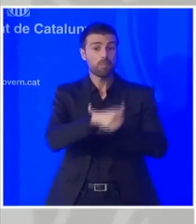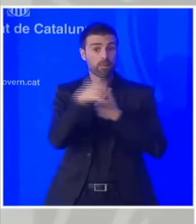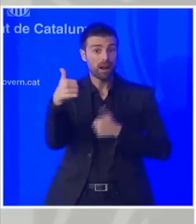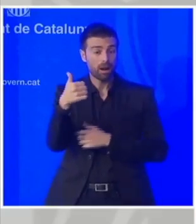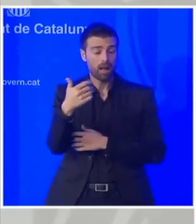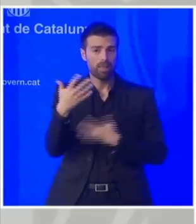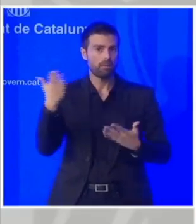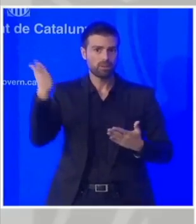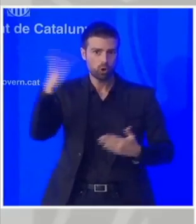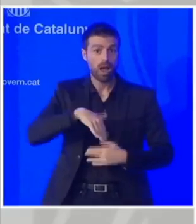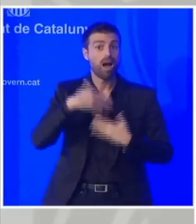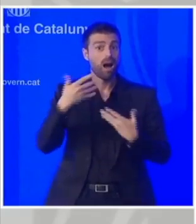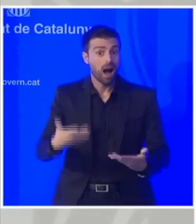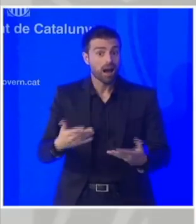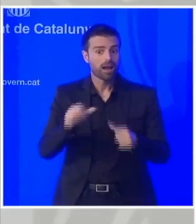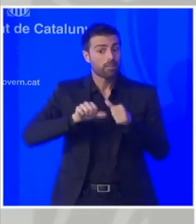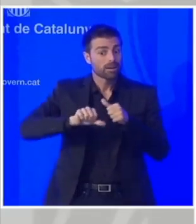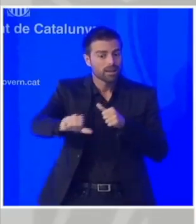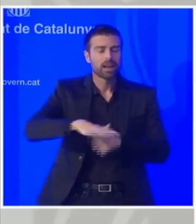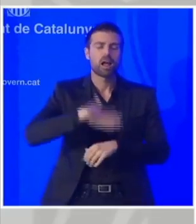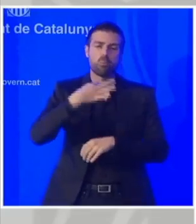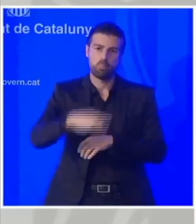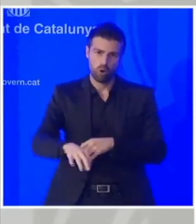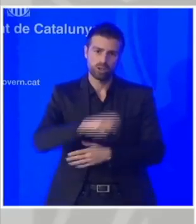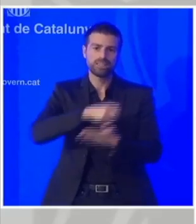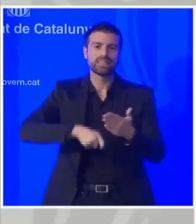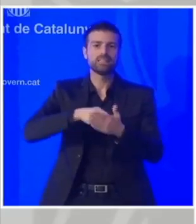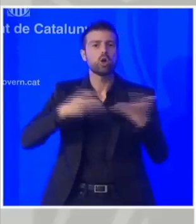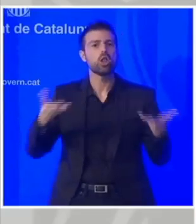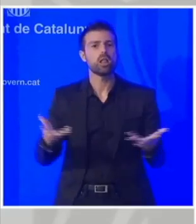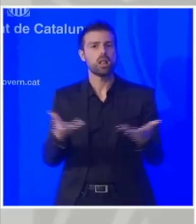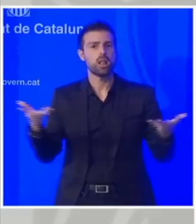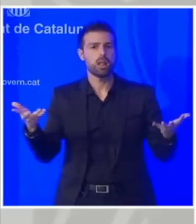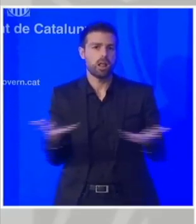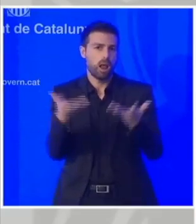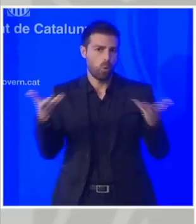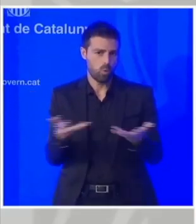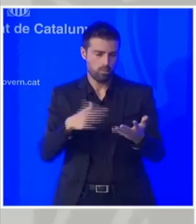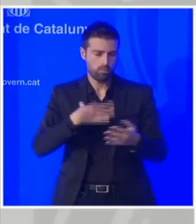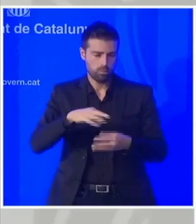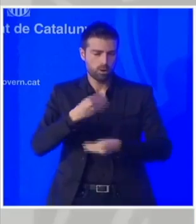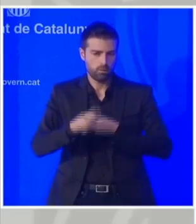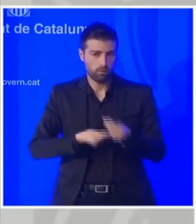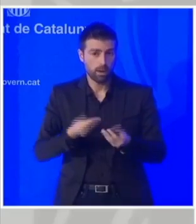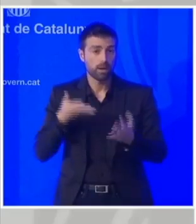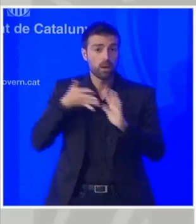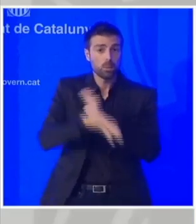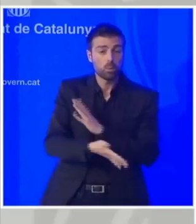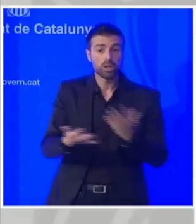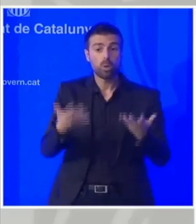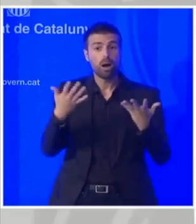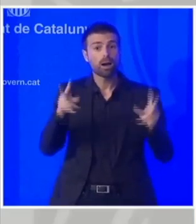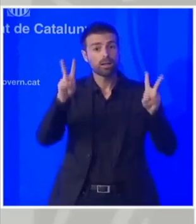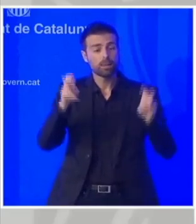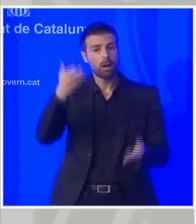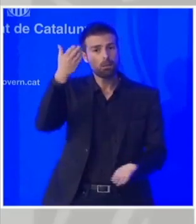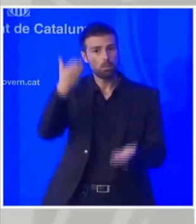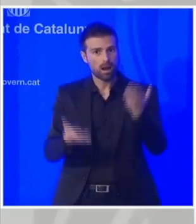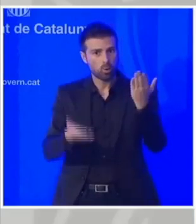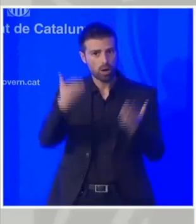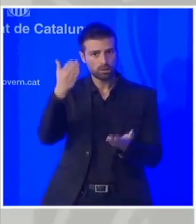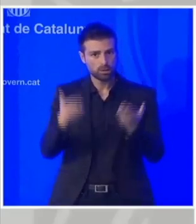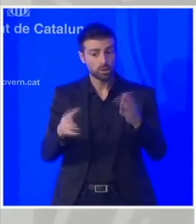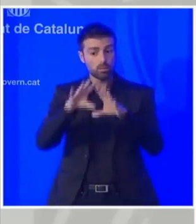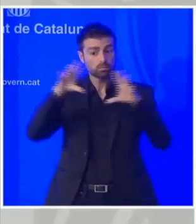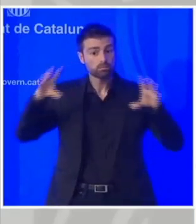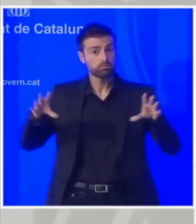delegar directament amb el cas de les sancions lleus en aquest sentit un cop tinguem la valoració per part